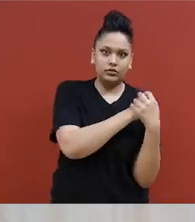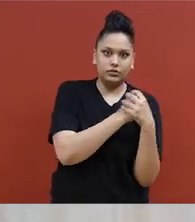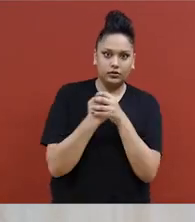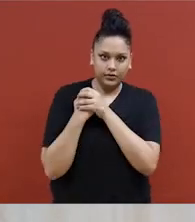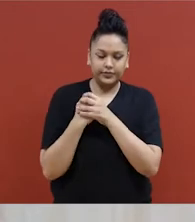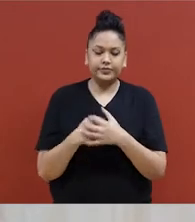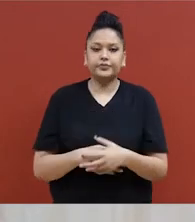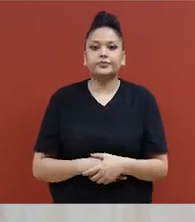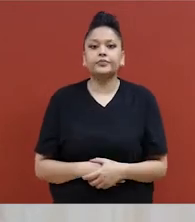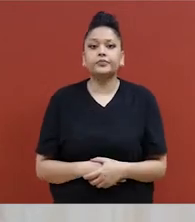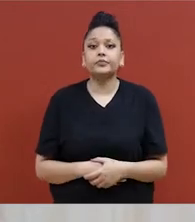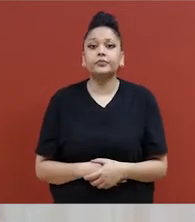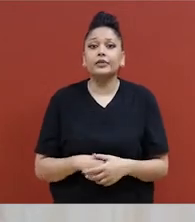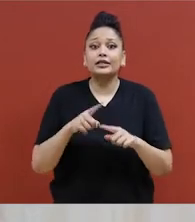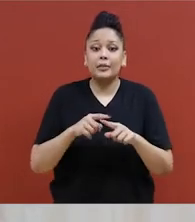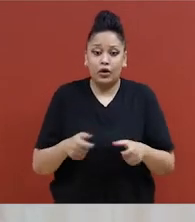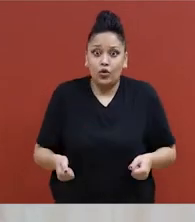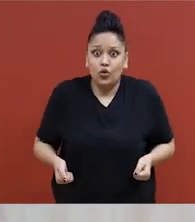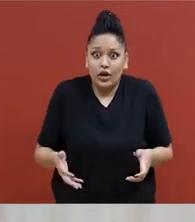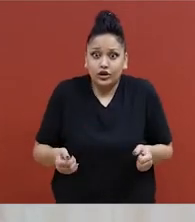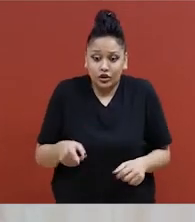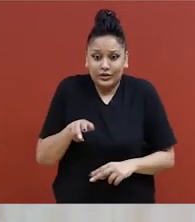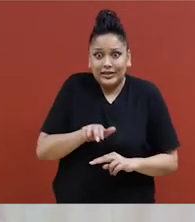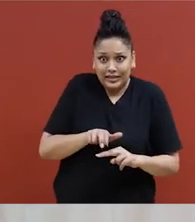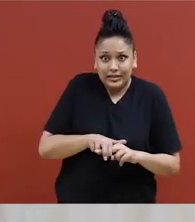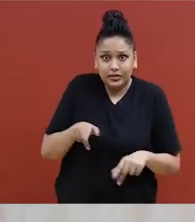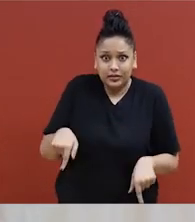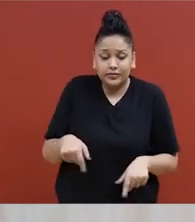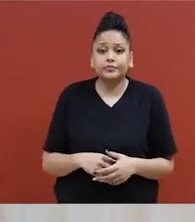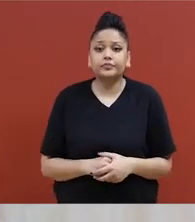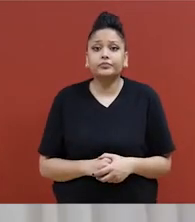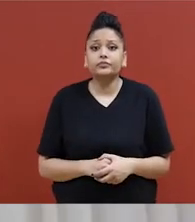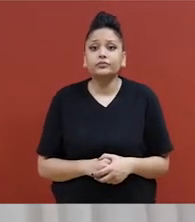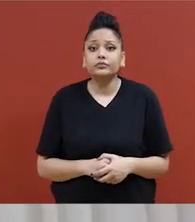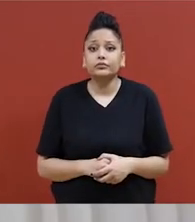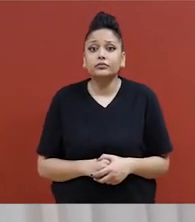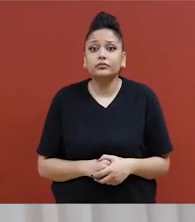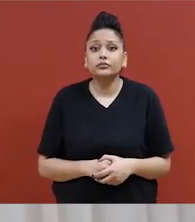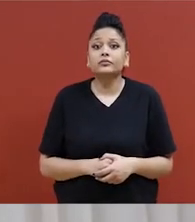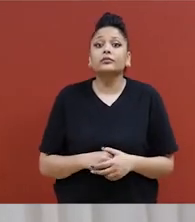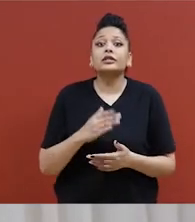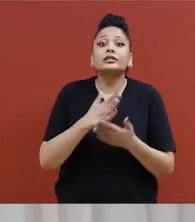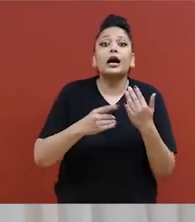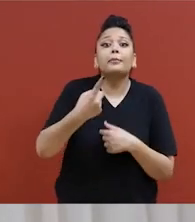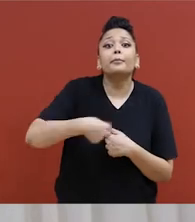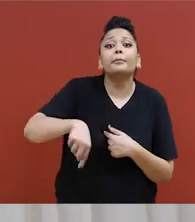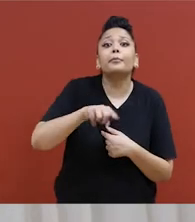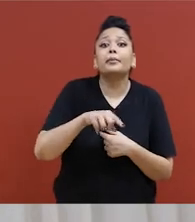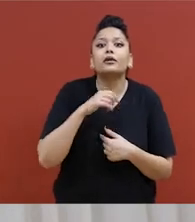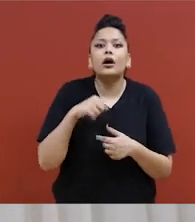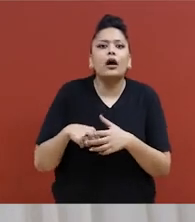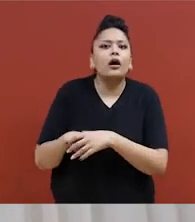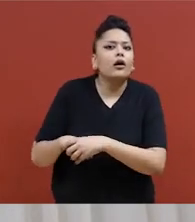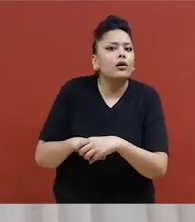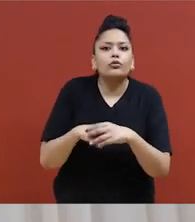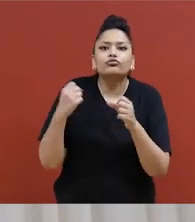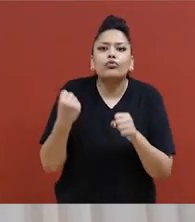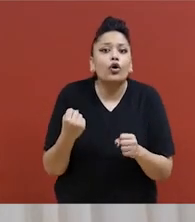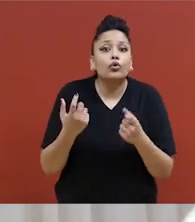vers notre autre épaule. Selon le type de fauteuil roulant que vous avez, ce que certaines personnes font, elles se penchent